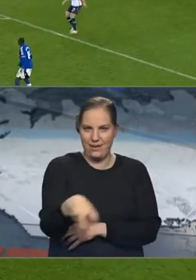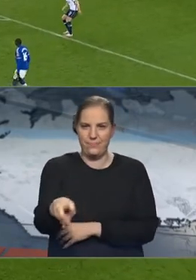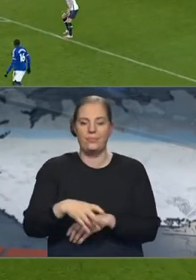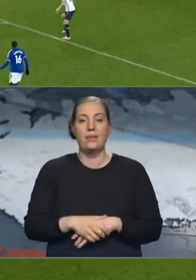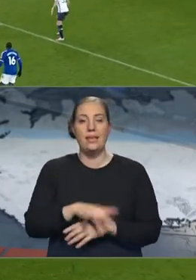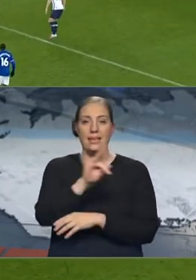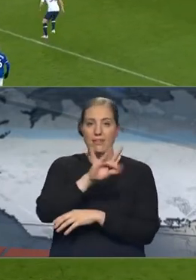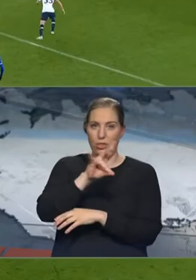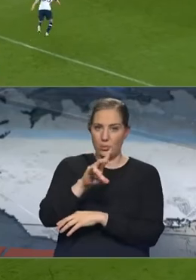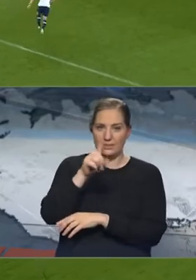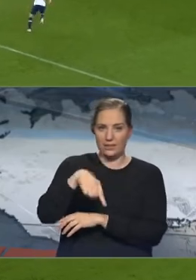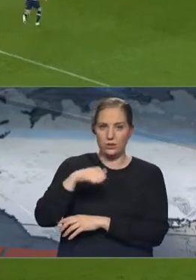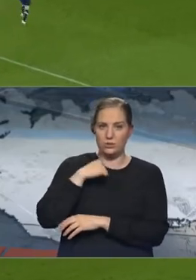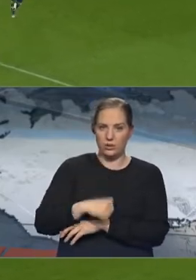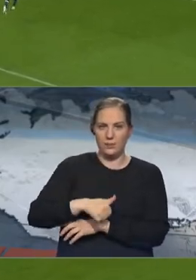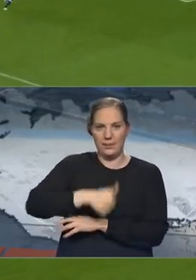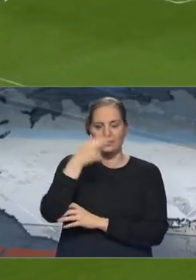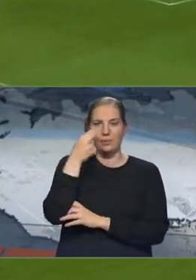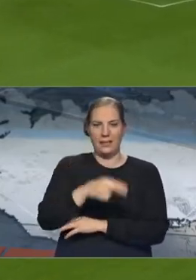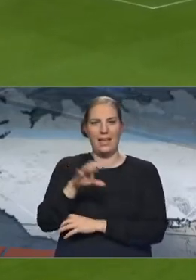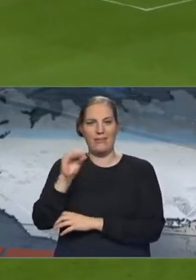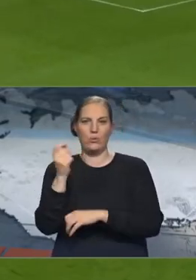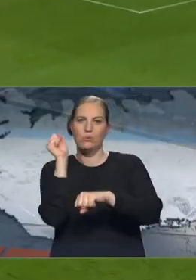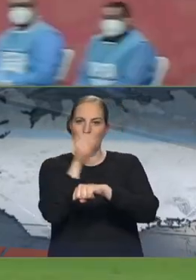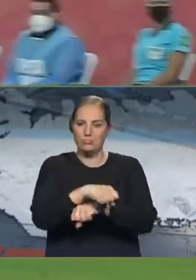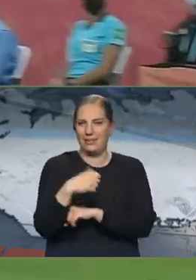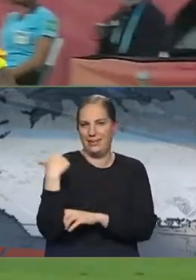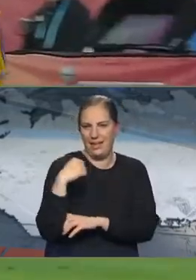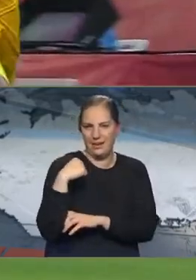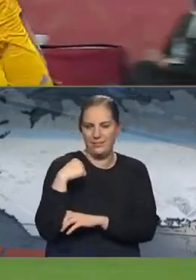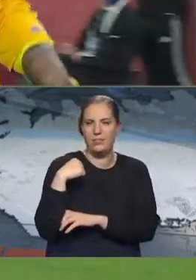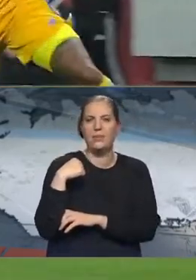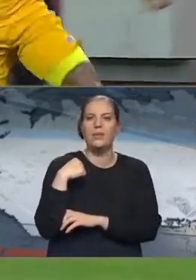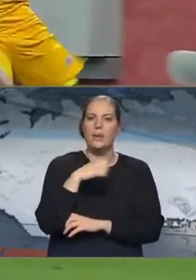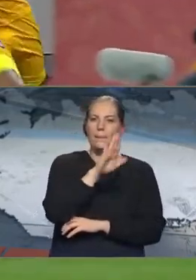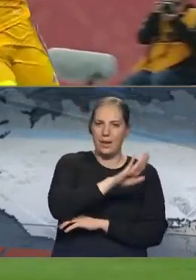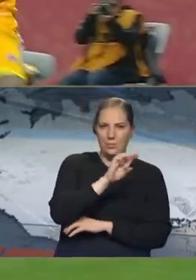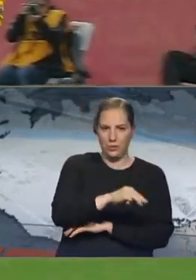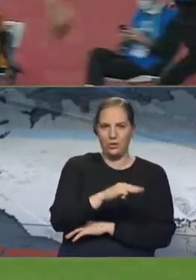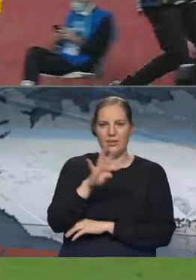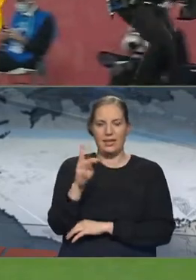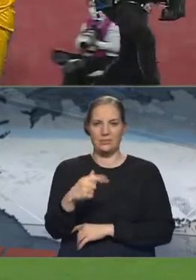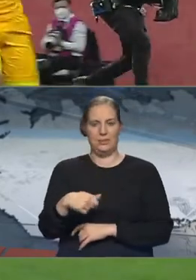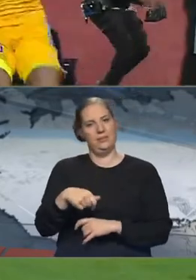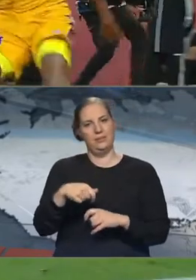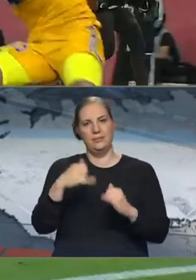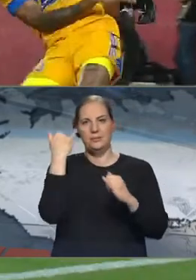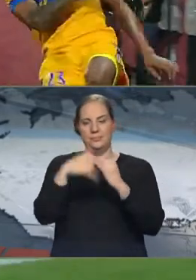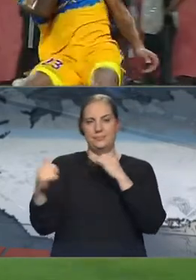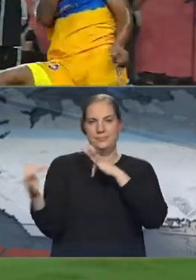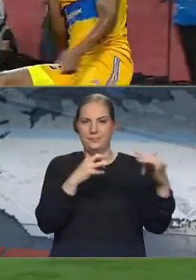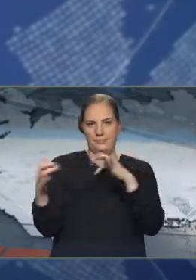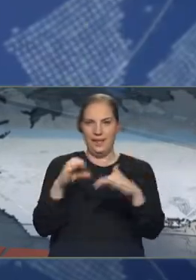Gilvið Þór Sigursson var allt í öllu í sigri Evertón í gær og Bæinmun hérna og Tigreis mætast í úrslitaðleika á HM félagsliða.